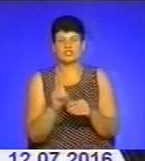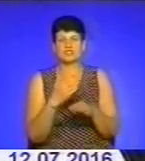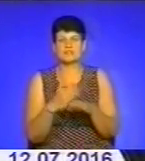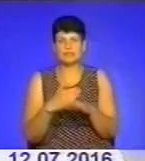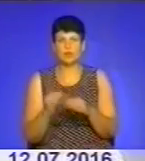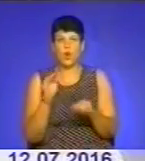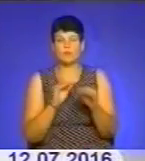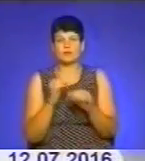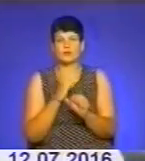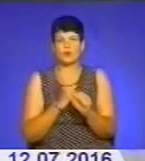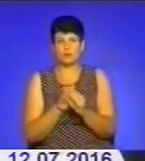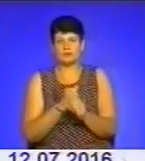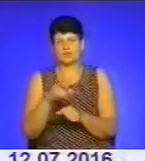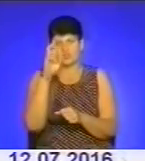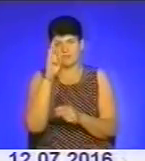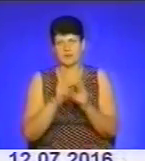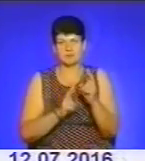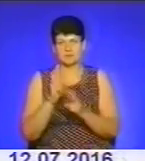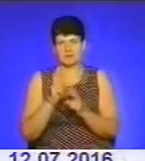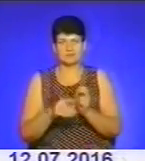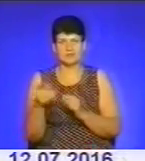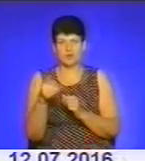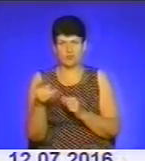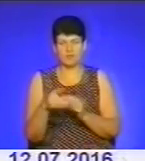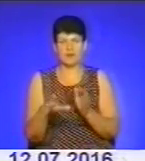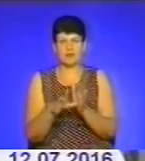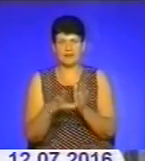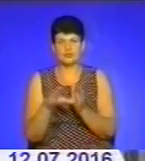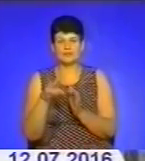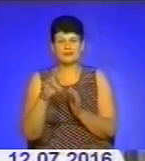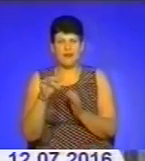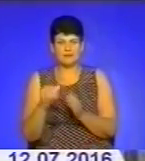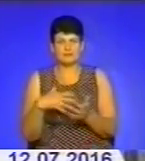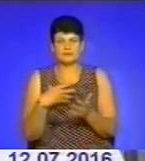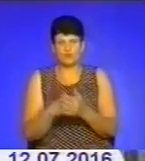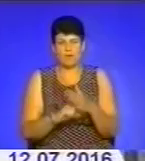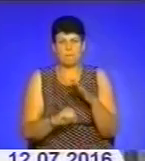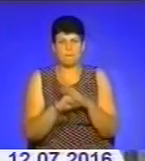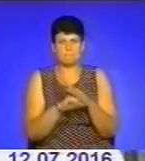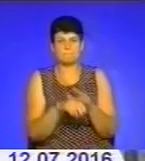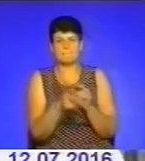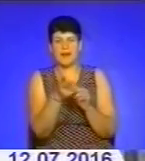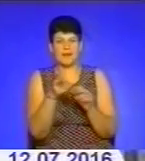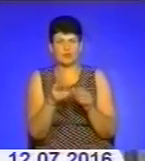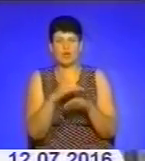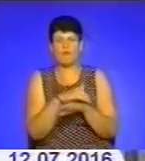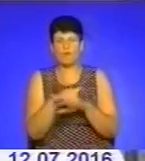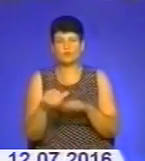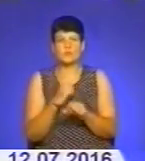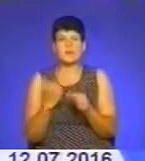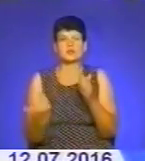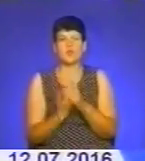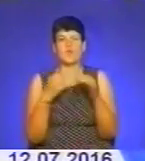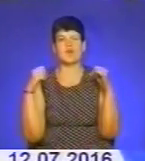виготовляє комунальне підприємство «Тернопіль Електротранс» на власній базі. Паралельно на цих вулицях облаштовують нове освітлення.